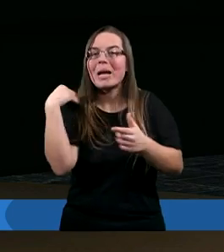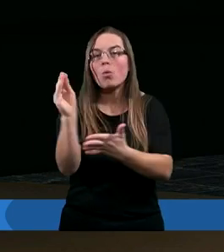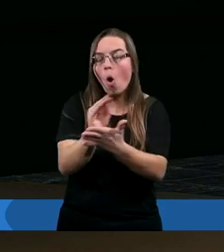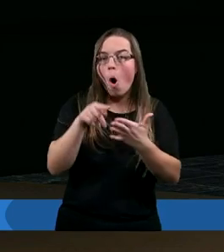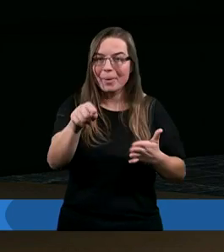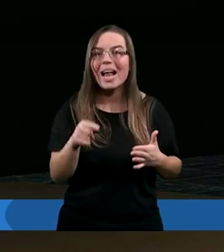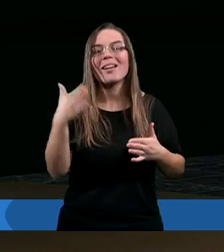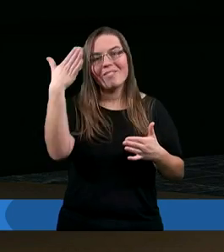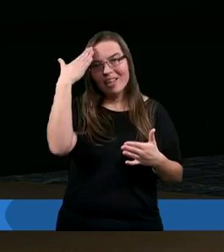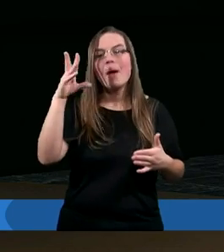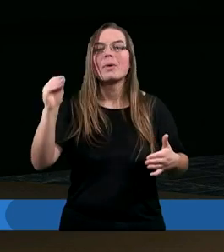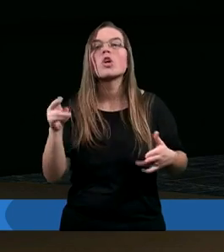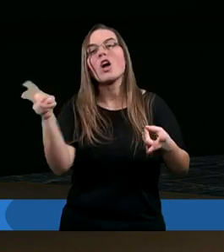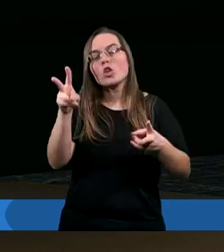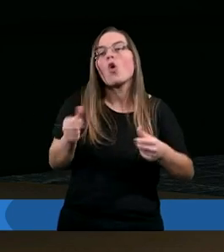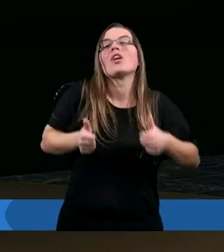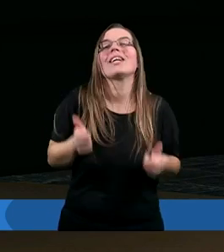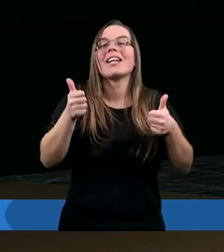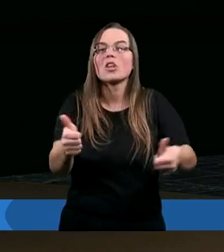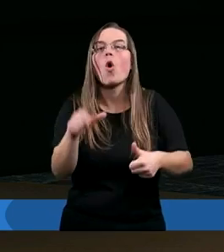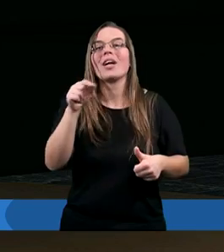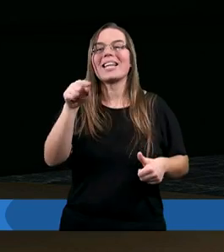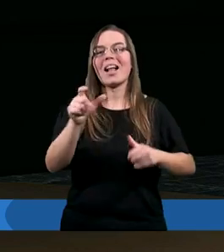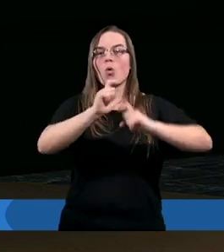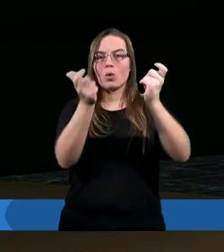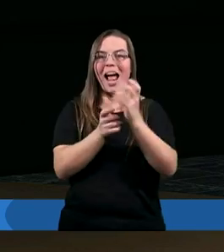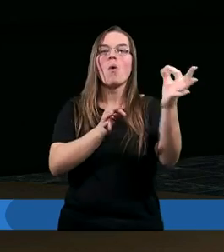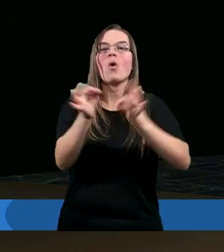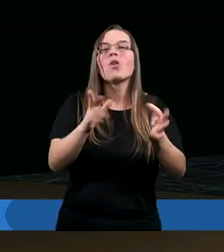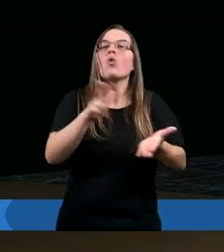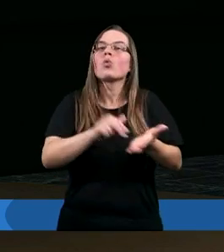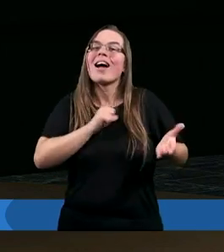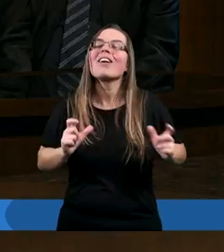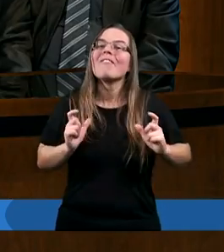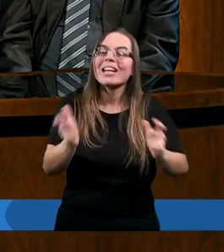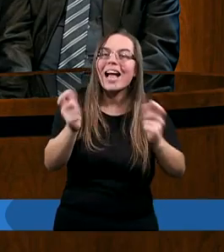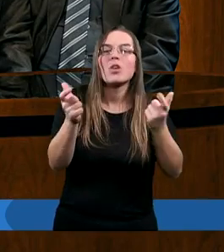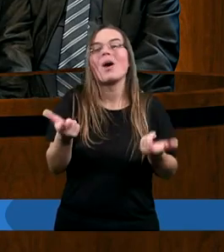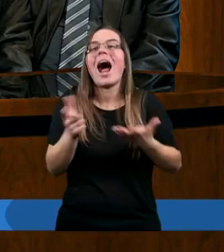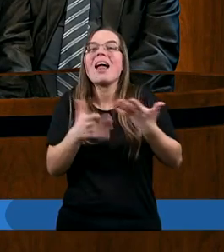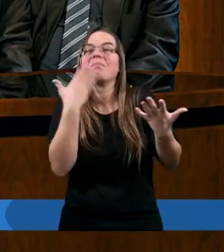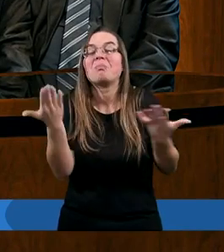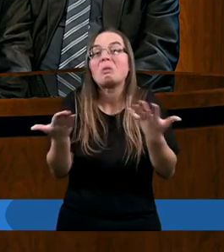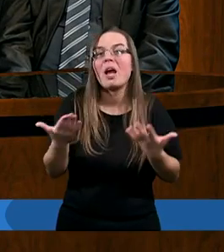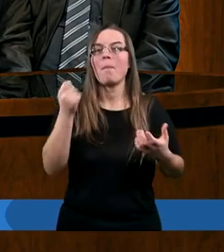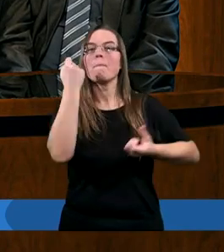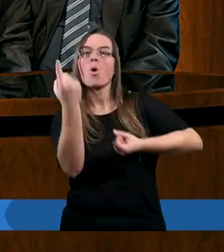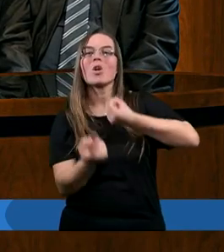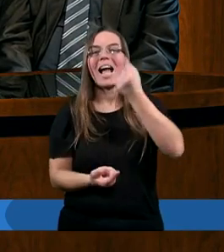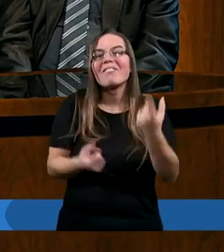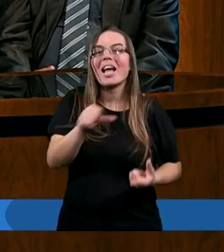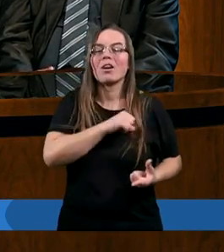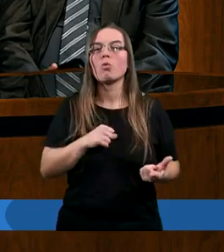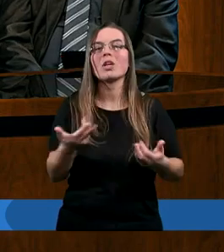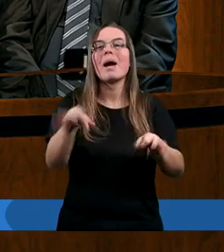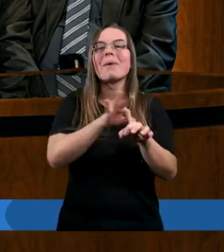wiemy, że kto stoi za tą całą historią, która się wydarzyła. Oni nie wiedzieli. Ale zanim sobie przejdziemy do tej